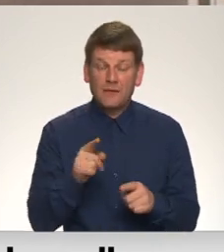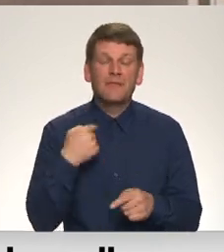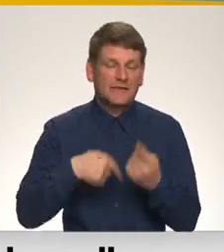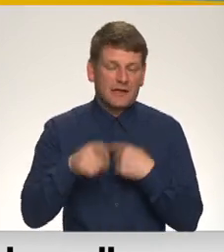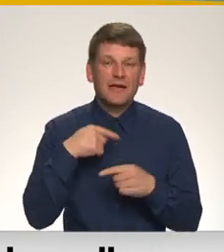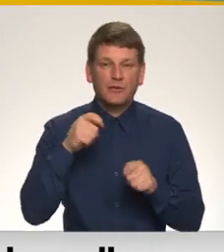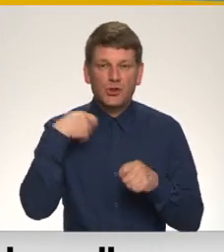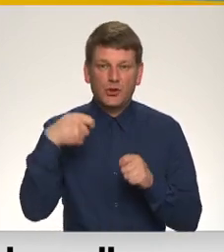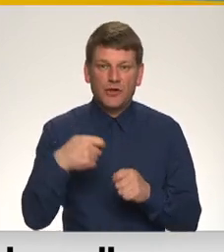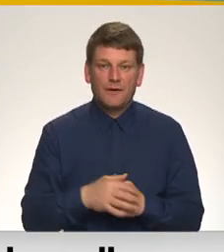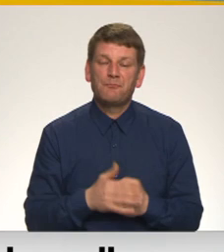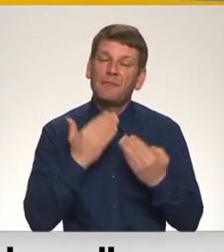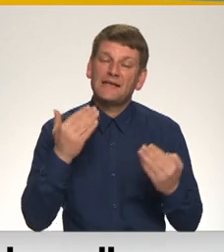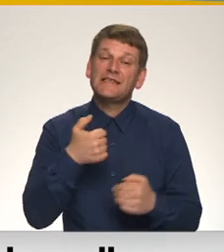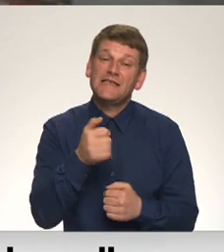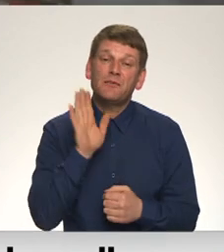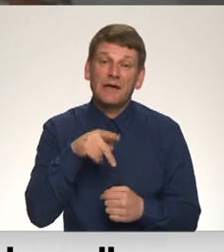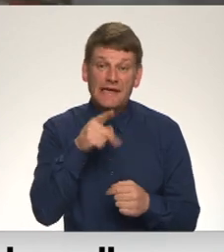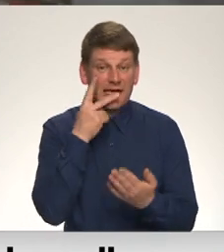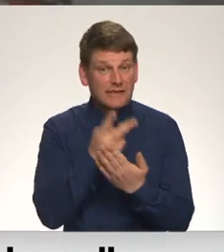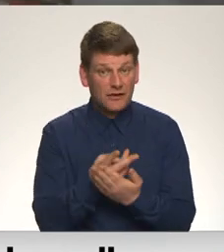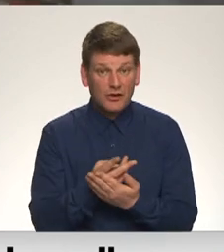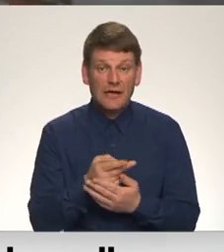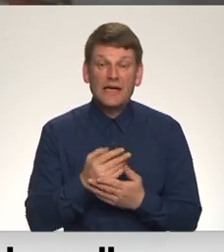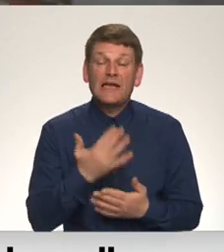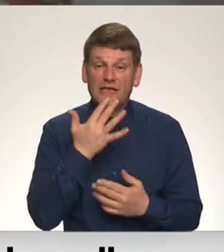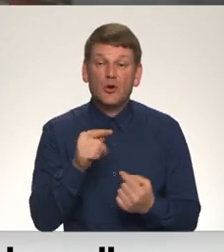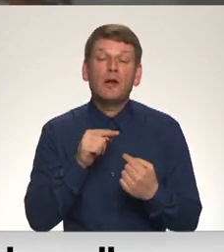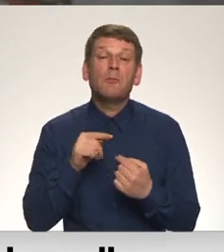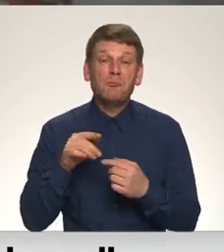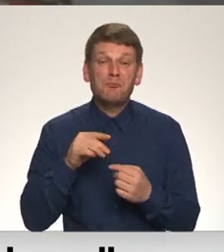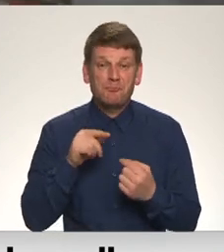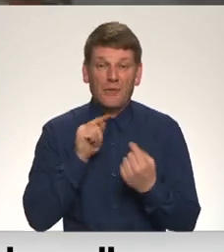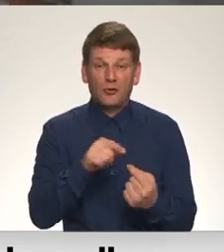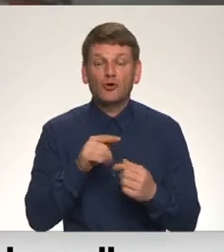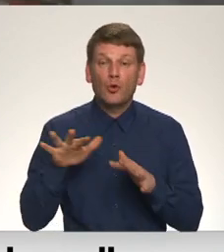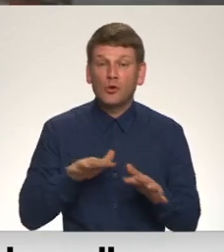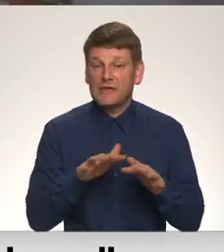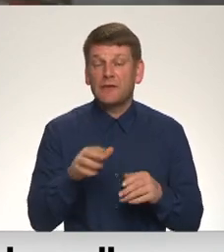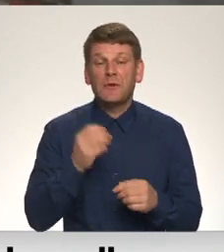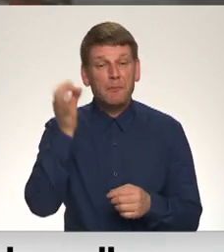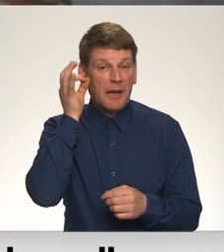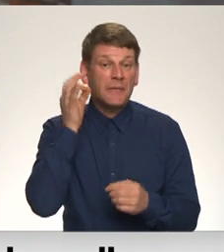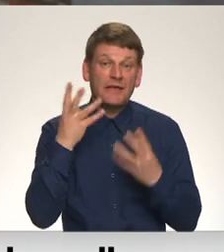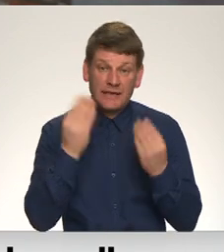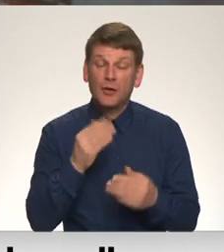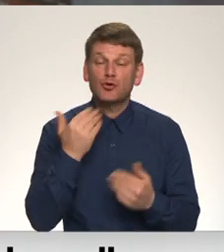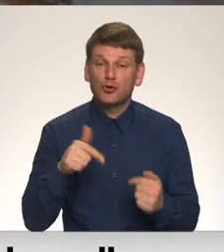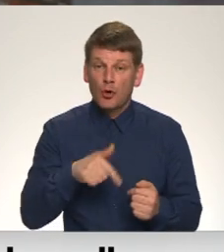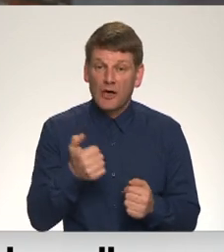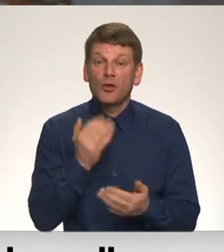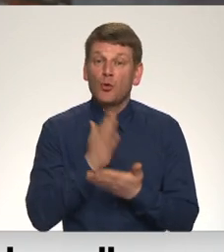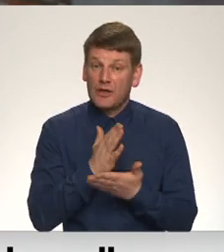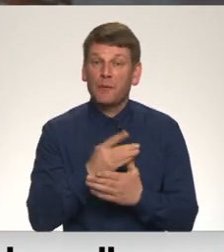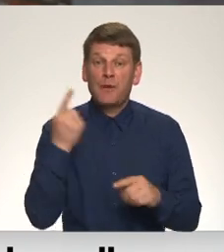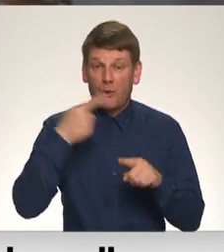studijā. Jā, paldies ģirt par šo ieskatu. Tā tad Nacionālās pratošanās kustības piemiņa diena šogad noteikti pirmo reizi. Turmāk